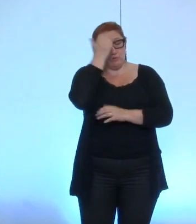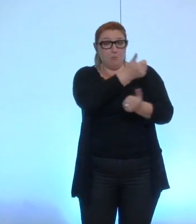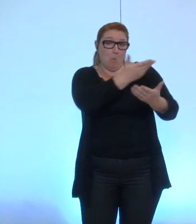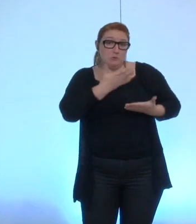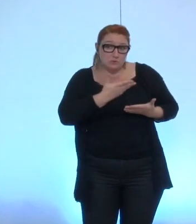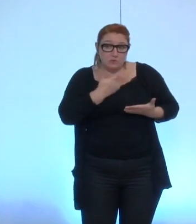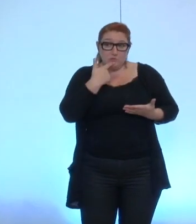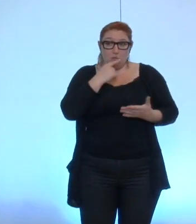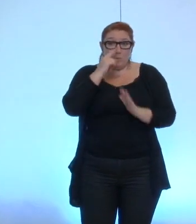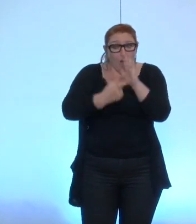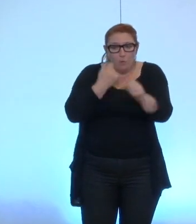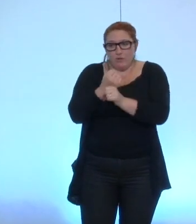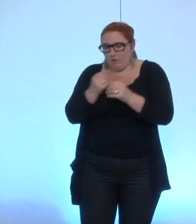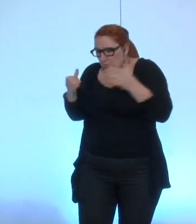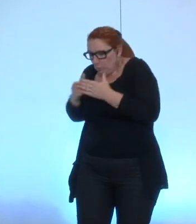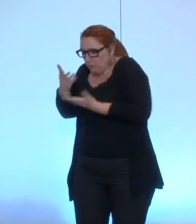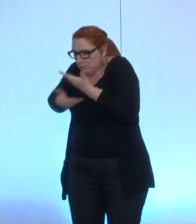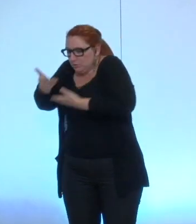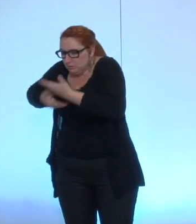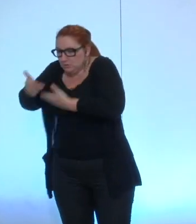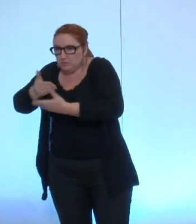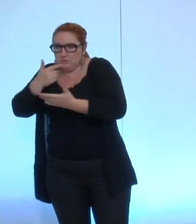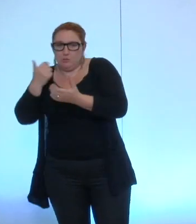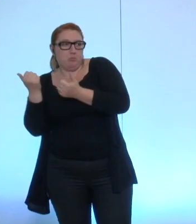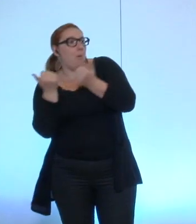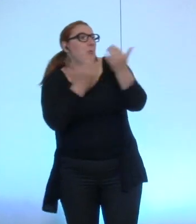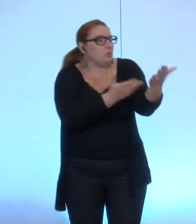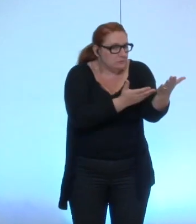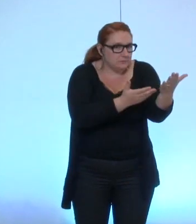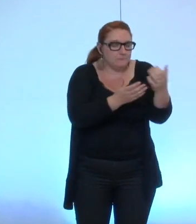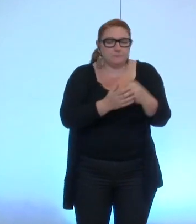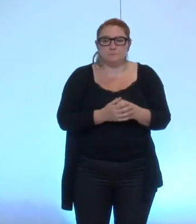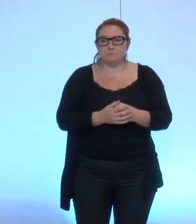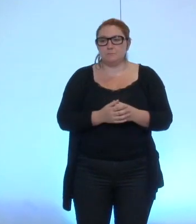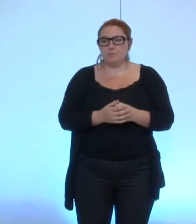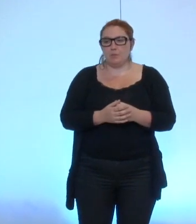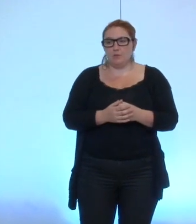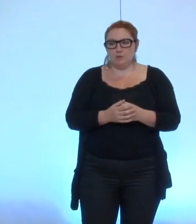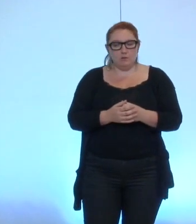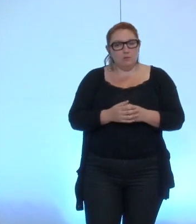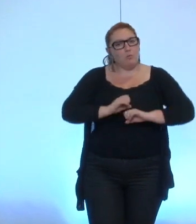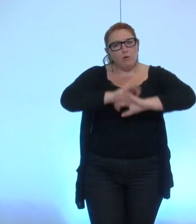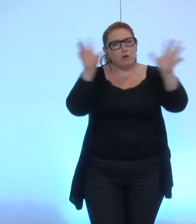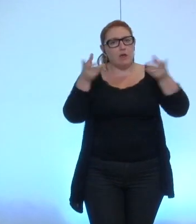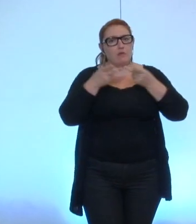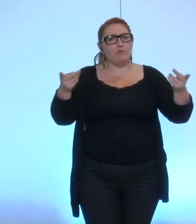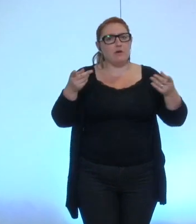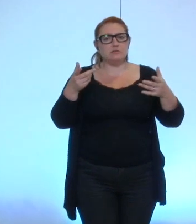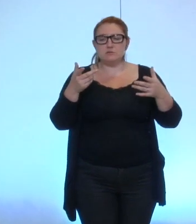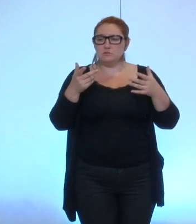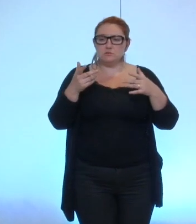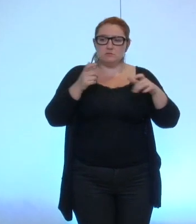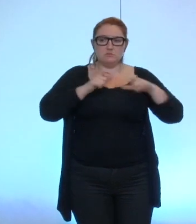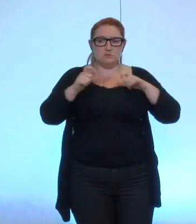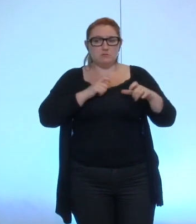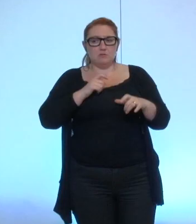fallu qu'on retravaille nous et cette proposition on la porte je le dis très clairement devant mes collègues pas forcément pour qu'elle